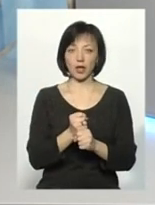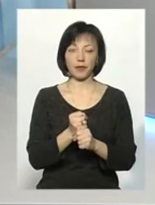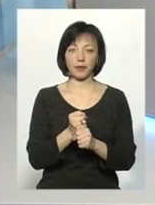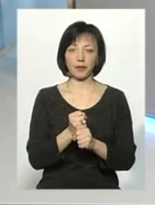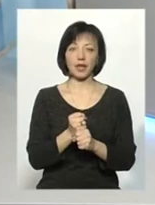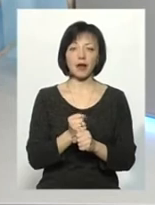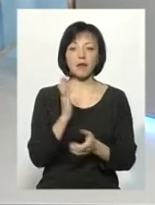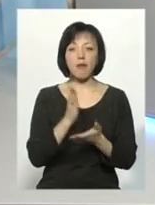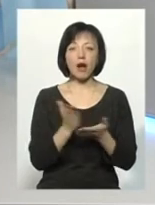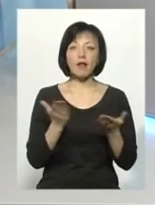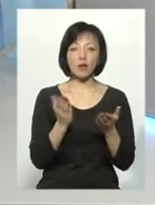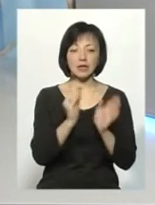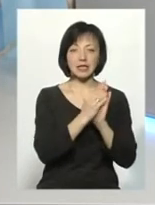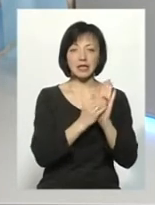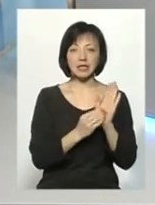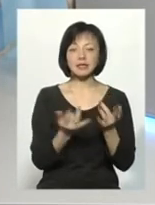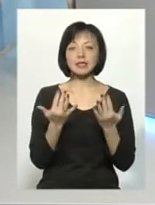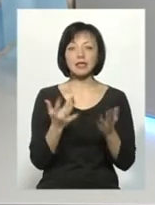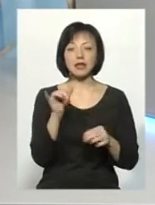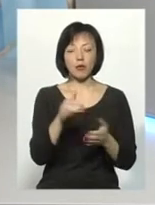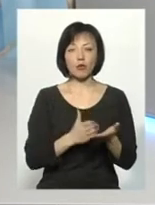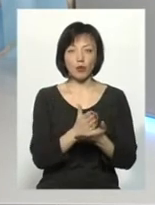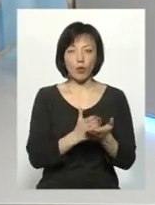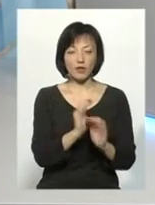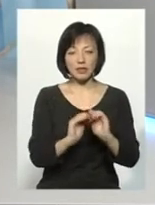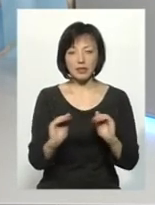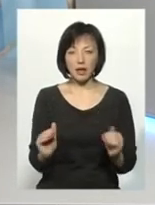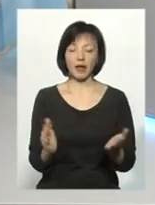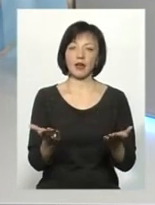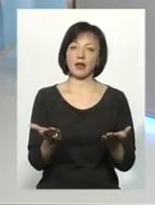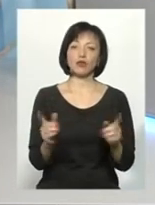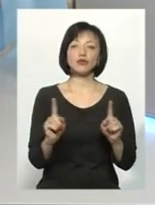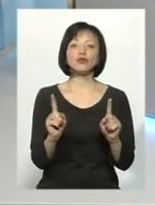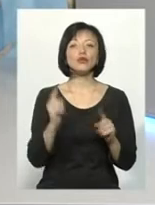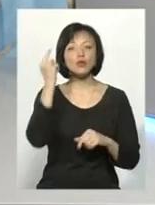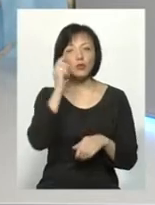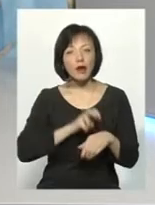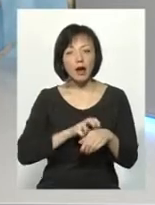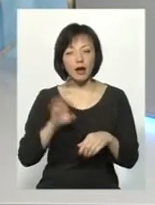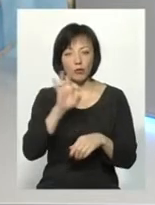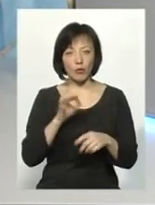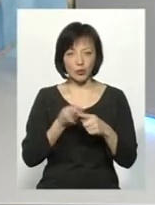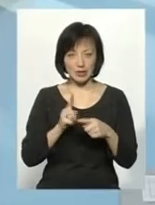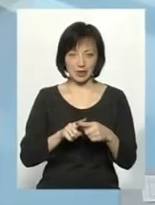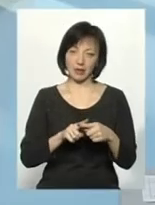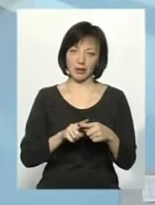І вже мали якусь статистику, скільки на ньому обслуговувалося дітей, що думають лікарі з цього приводу,